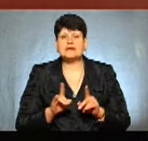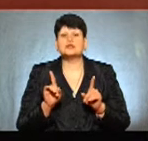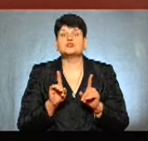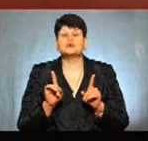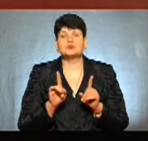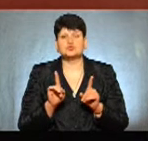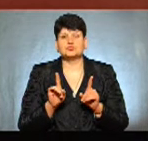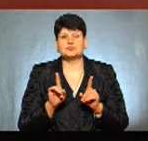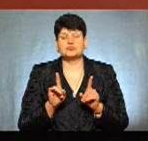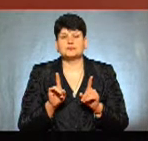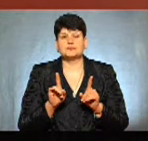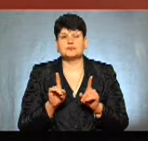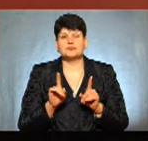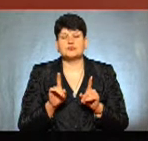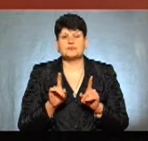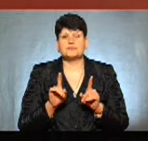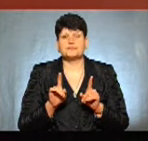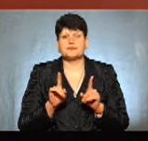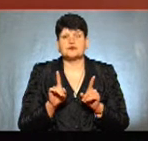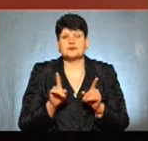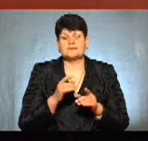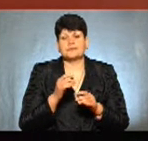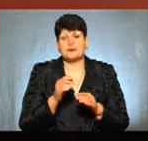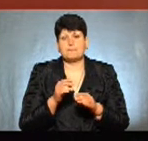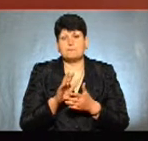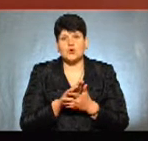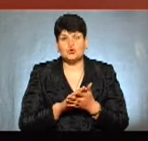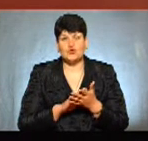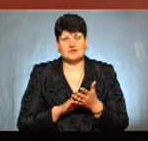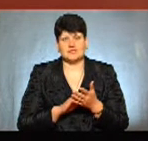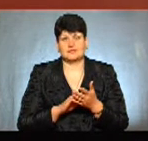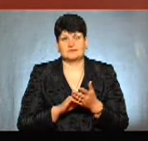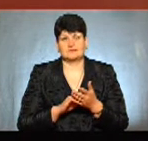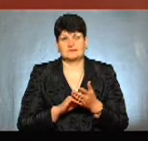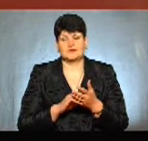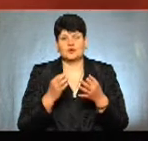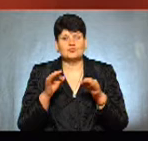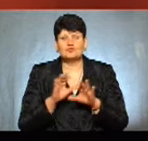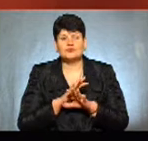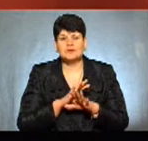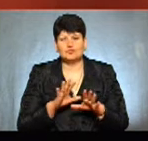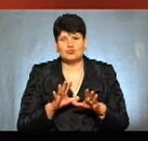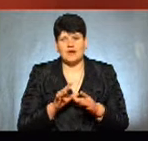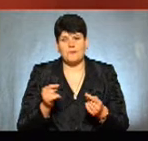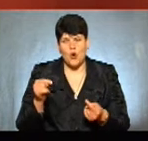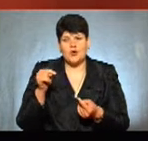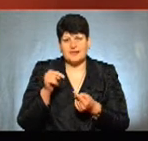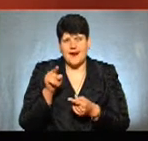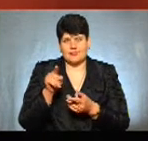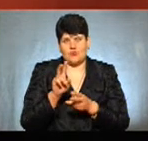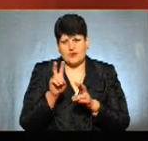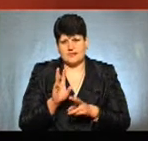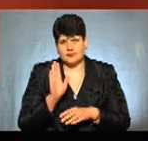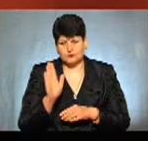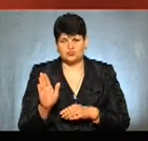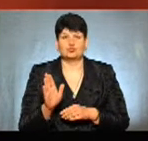так би сказати, продовження сервітути не буде автоматичним, а буде розглядатися вже конкретно. Так само є такі